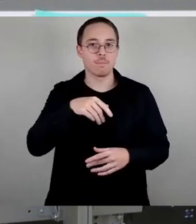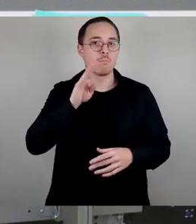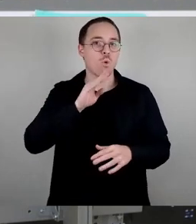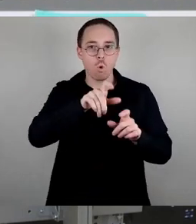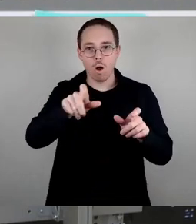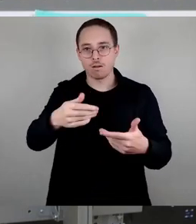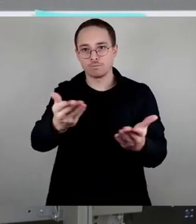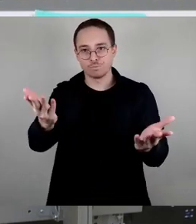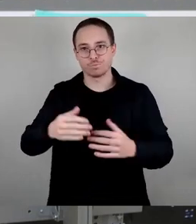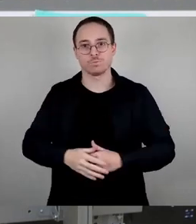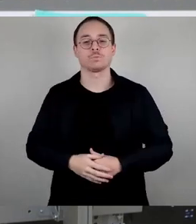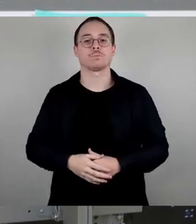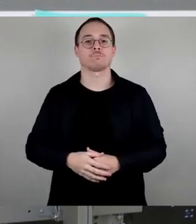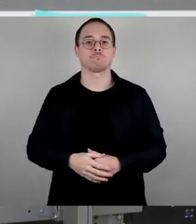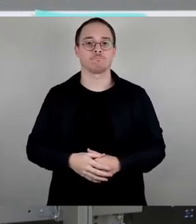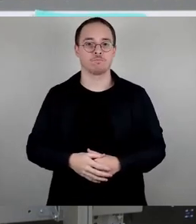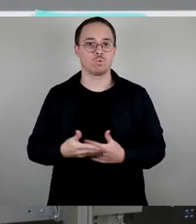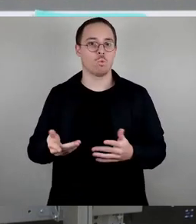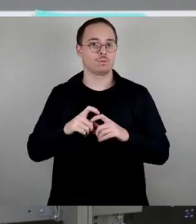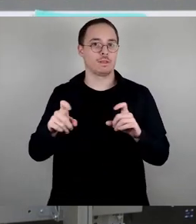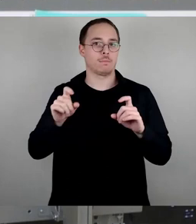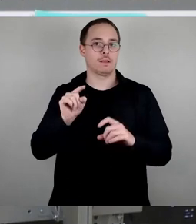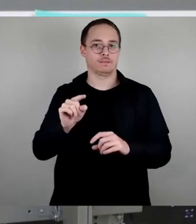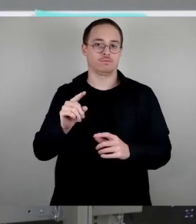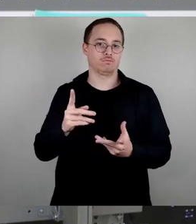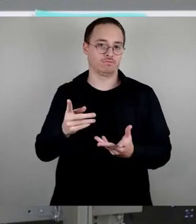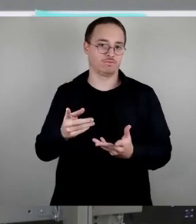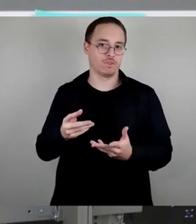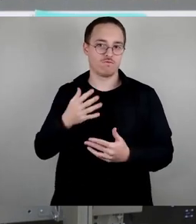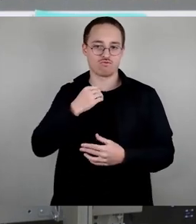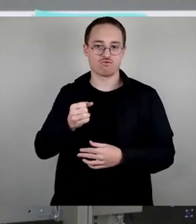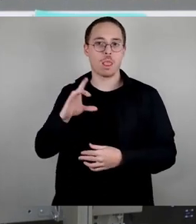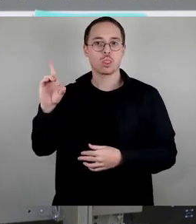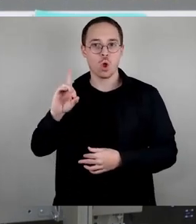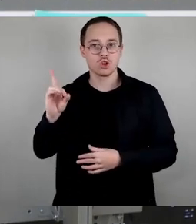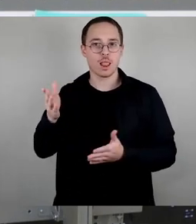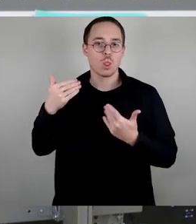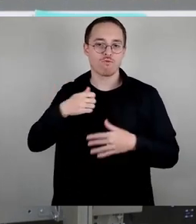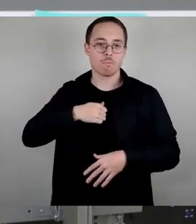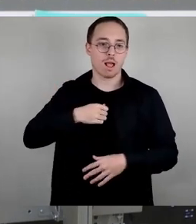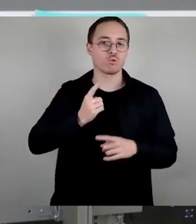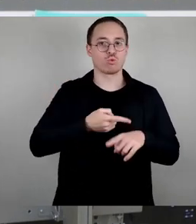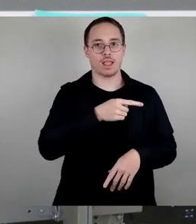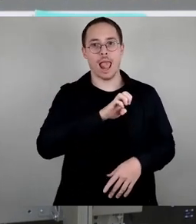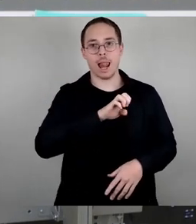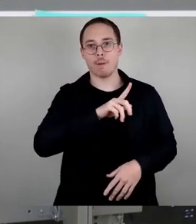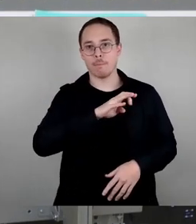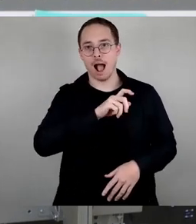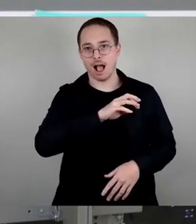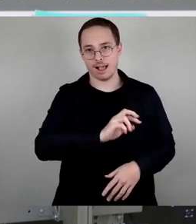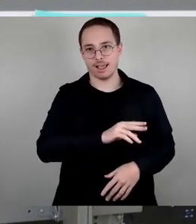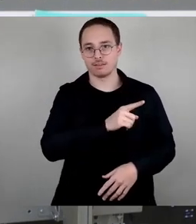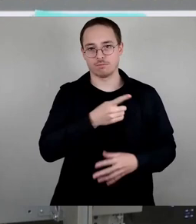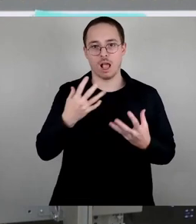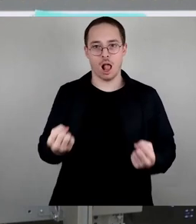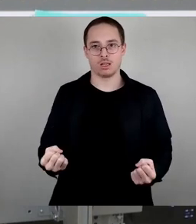Luftbades Dolschen und des Erlebnisbades Elber-Mare. Grundsätzlich bekennen wir uns als AfD zum Erhalt aller derzeitigen Freibetter und